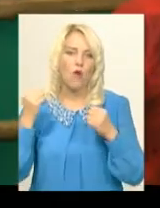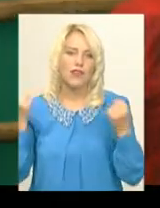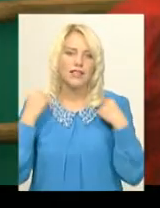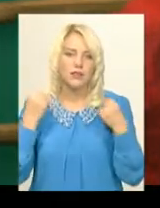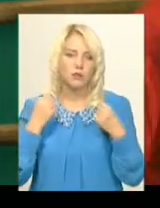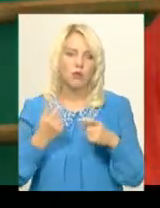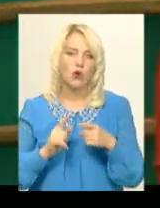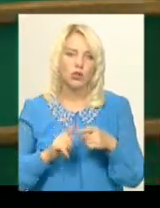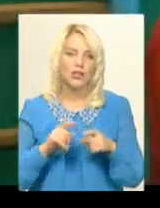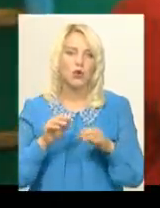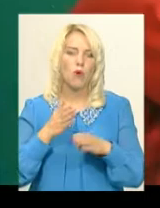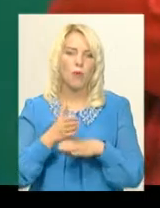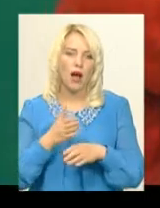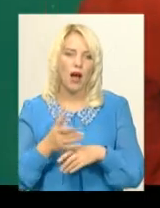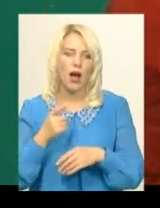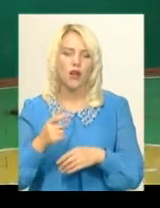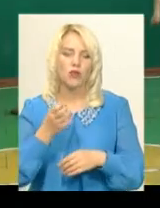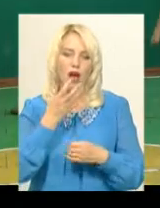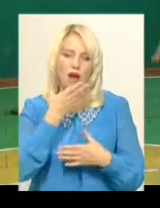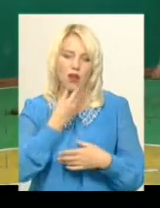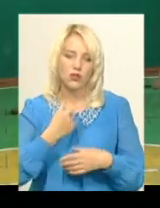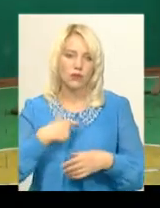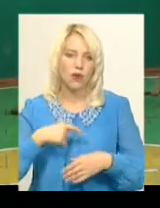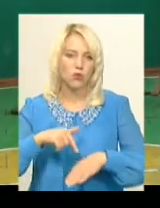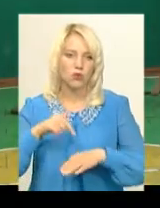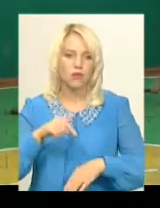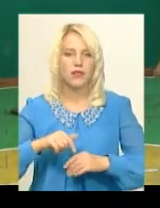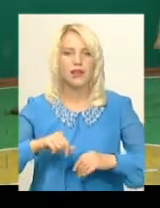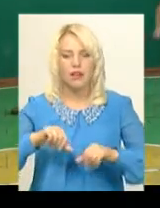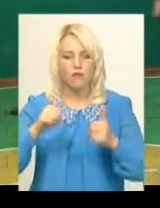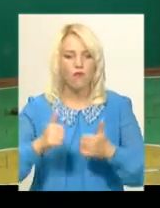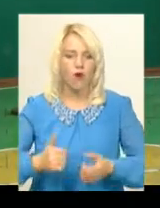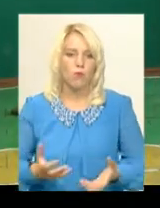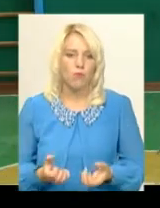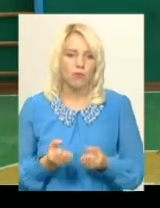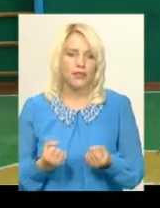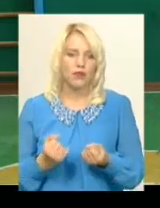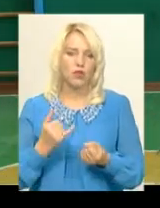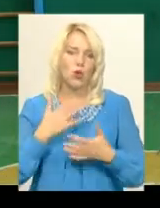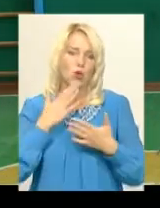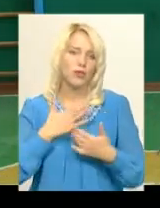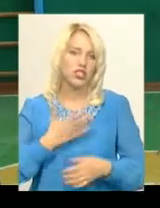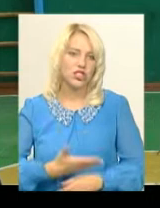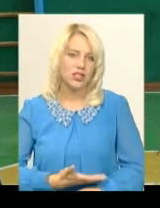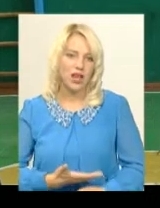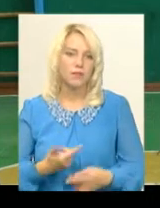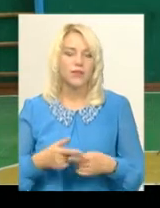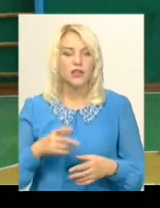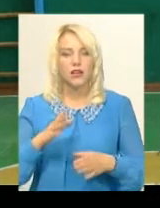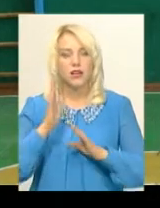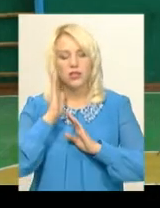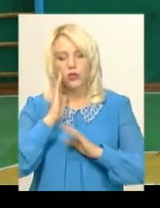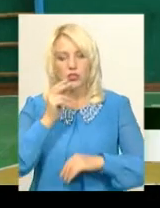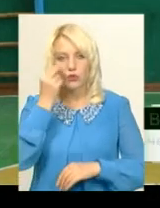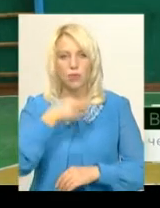-річний спортсмен допомагають йому добре почуватися, підтримувати фізичну форму та любити життя. Переночував ніченьку, встав,